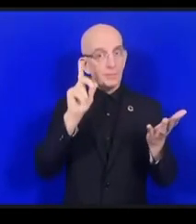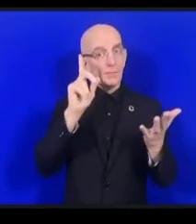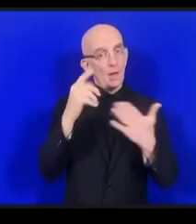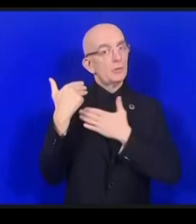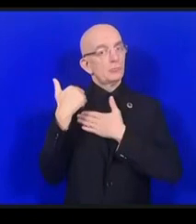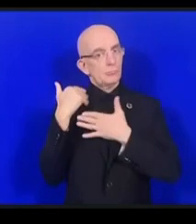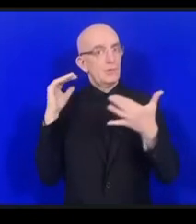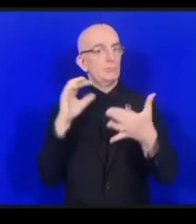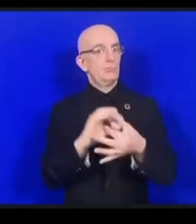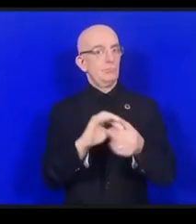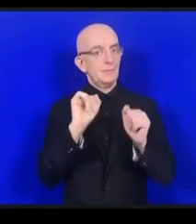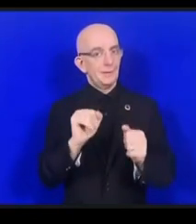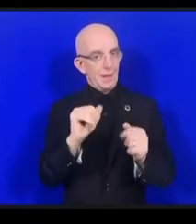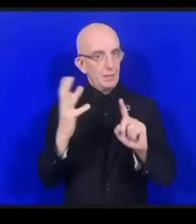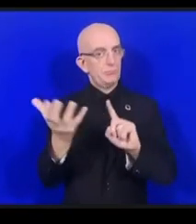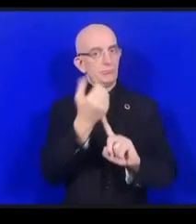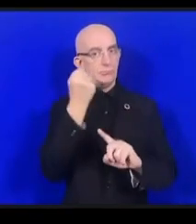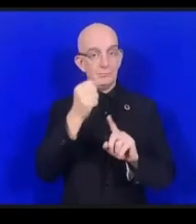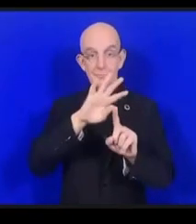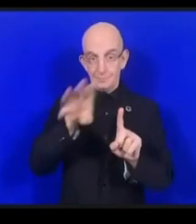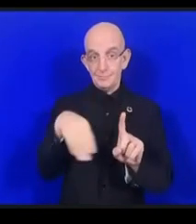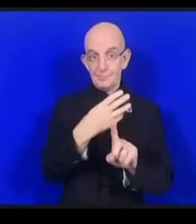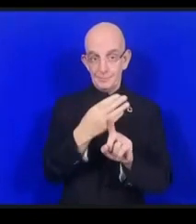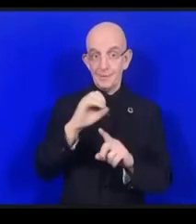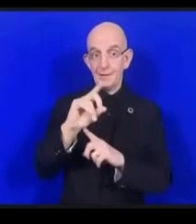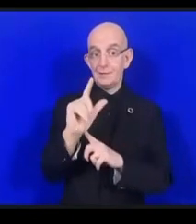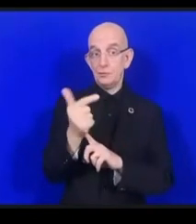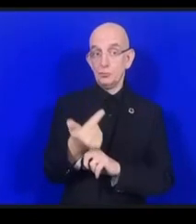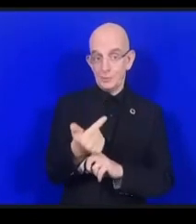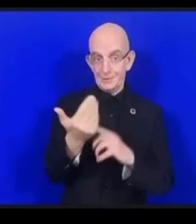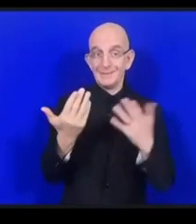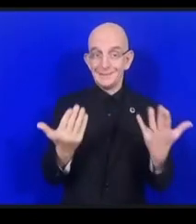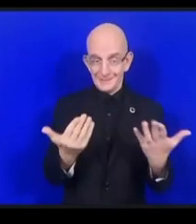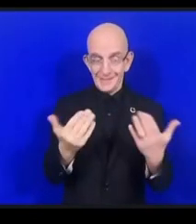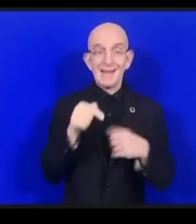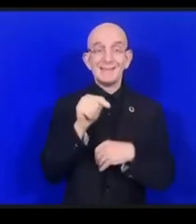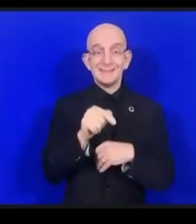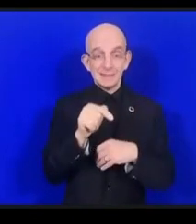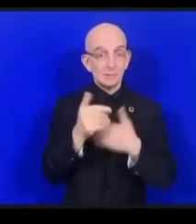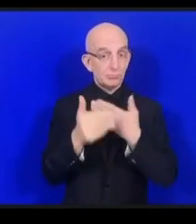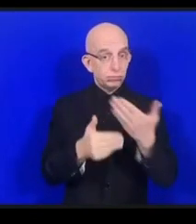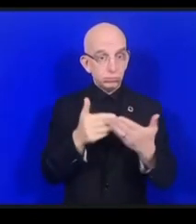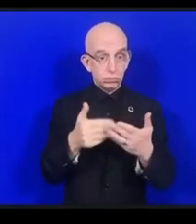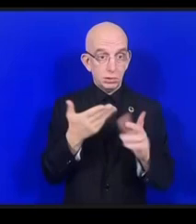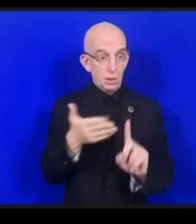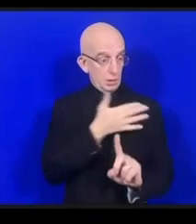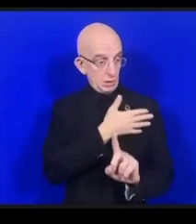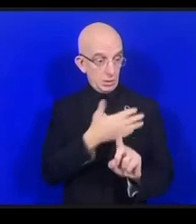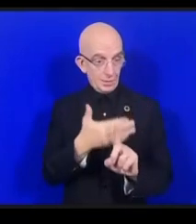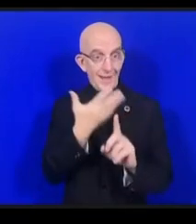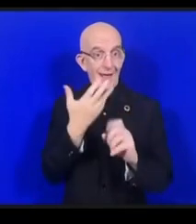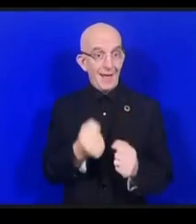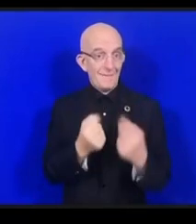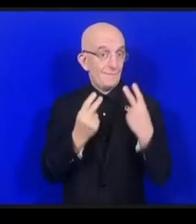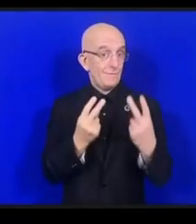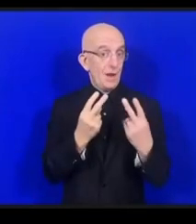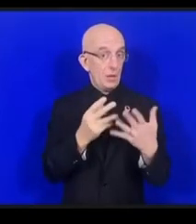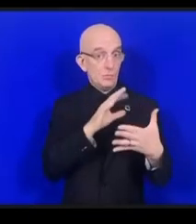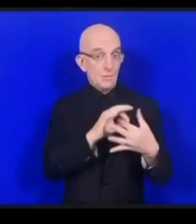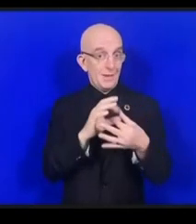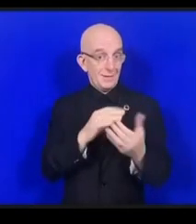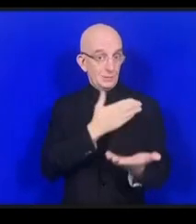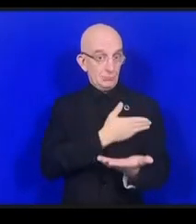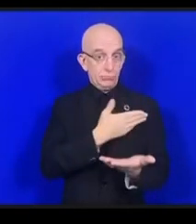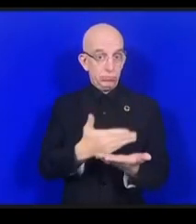nous essayons d'arriver à une approche plus structurée plus